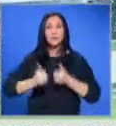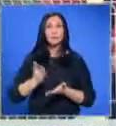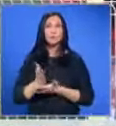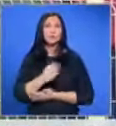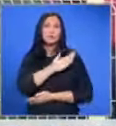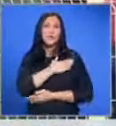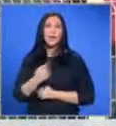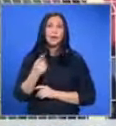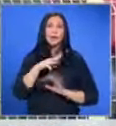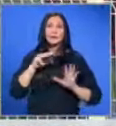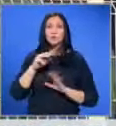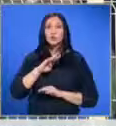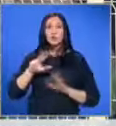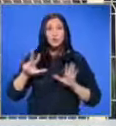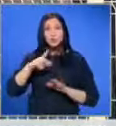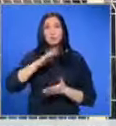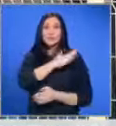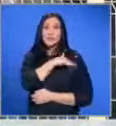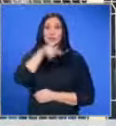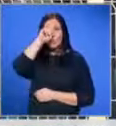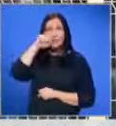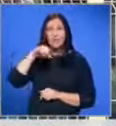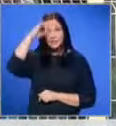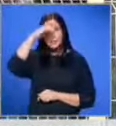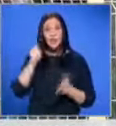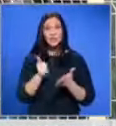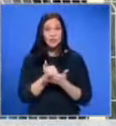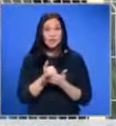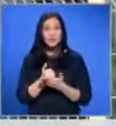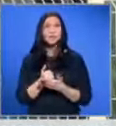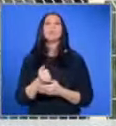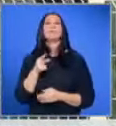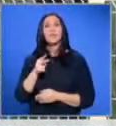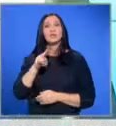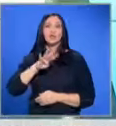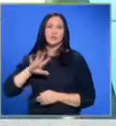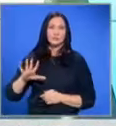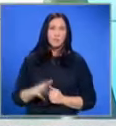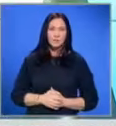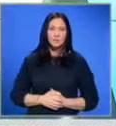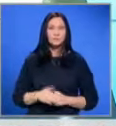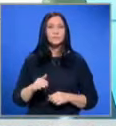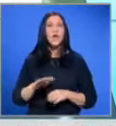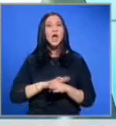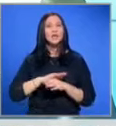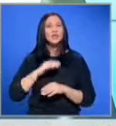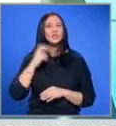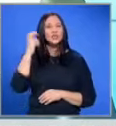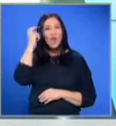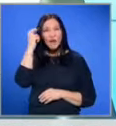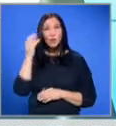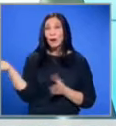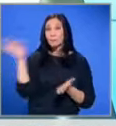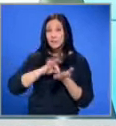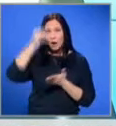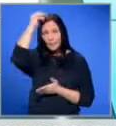1948 и ЦСК София е тази неделя от 16 часа и 45 минути. Черна гора пристига у